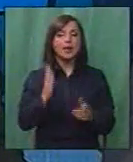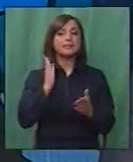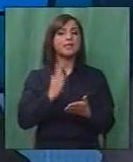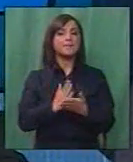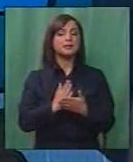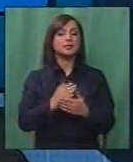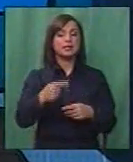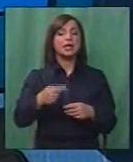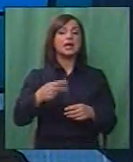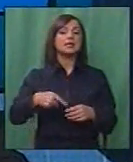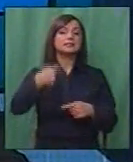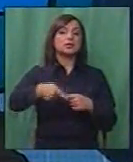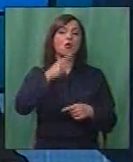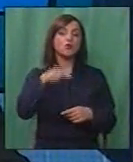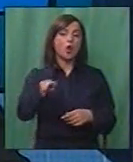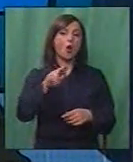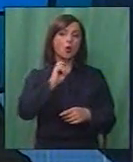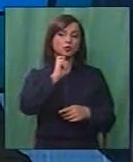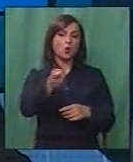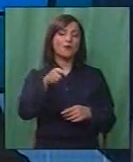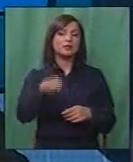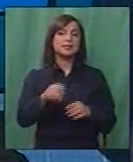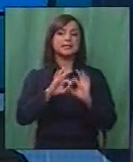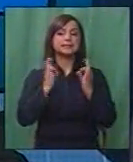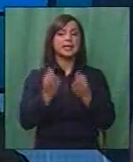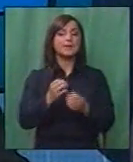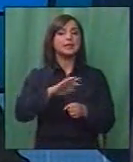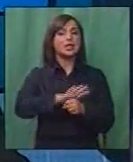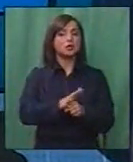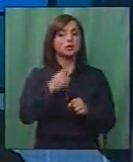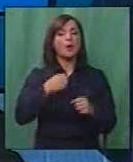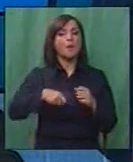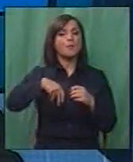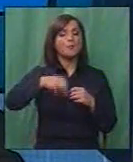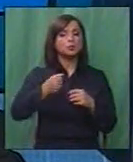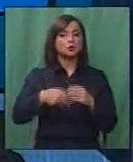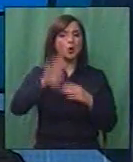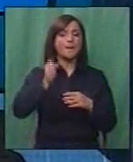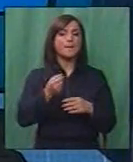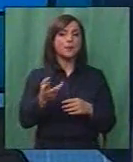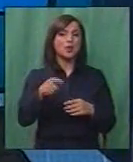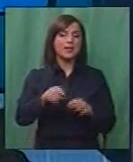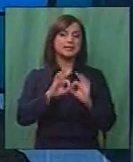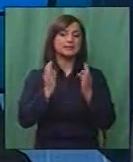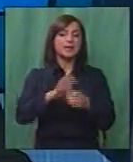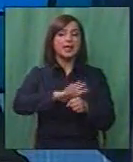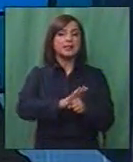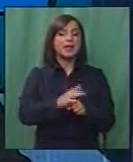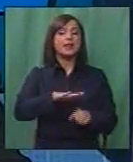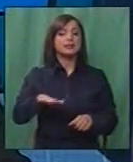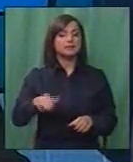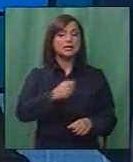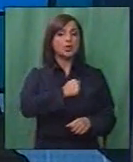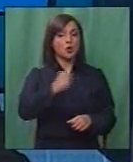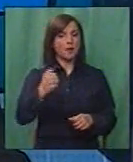следните кои ќе одговорат на секаков тип на семейно насилство. Та што има сголему број на семейно насилство говори дека децата се